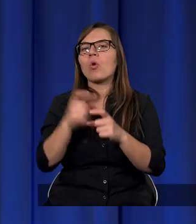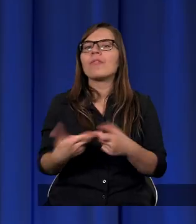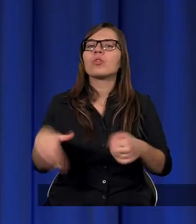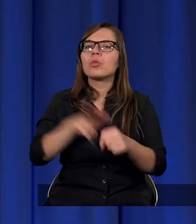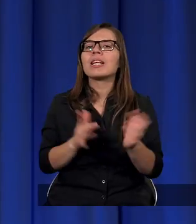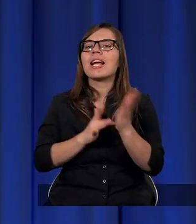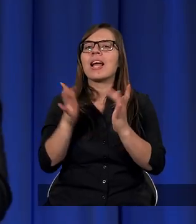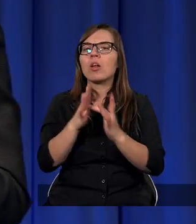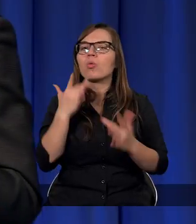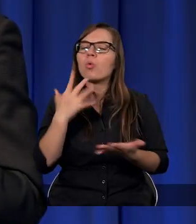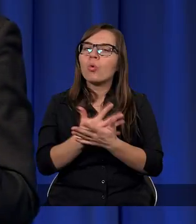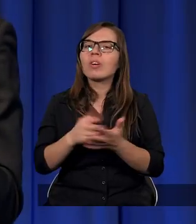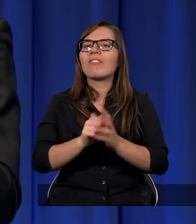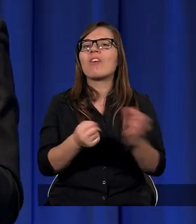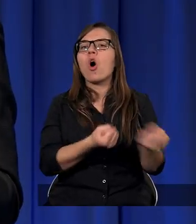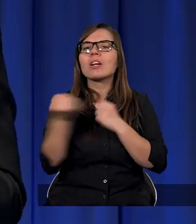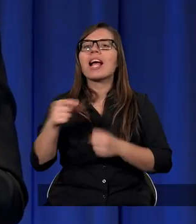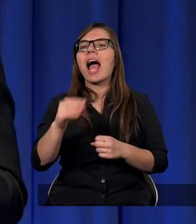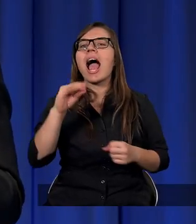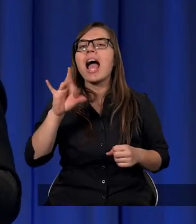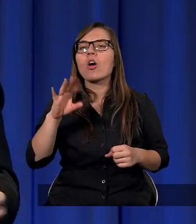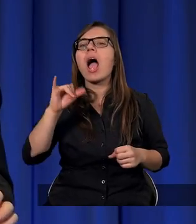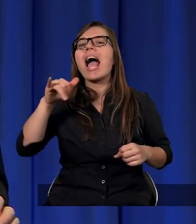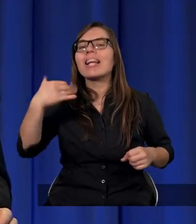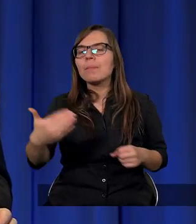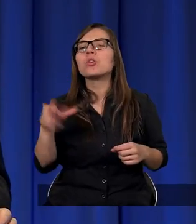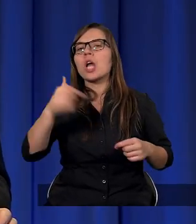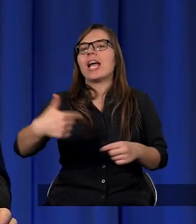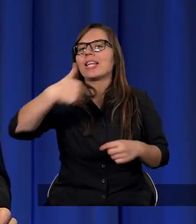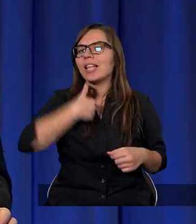użył w odniesieniu do siebie. Ego eimi, to znaczy Ja jestem.